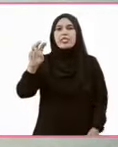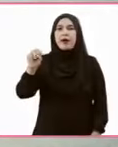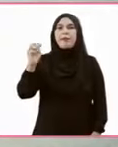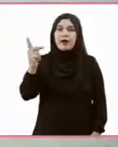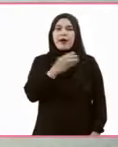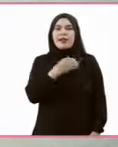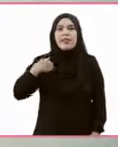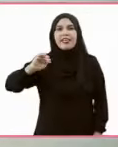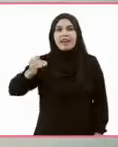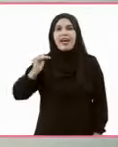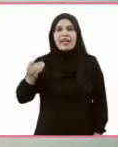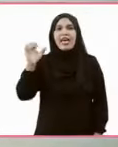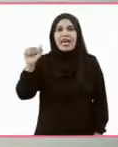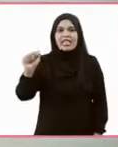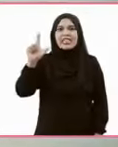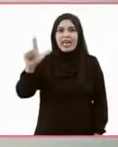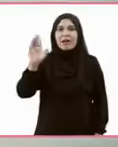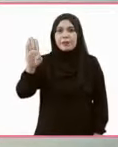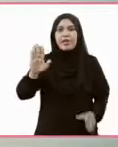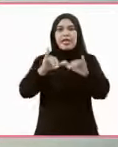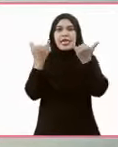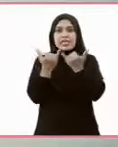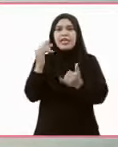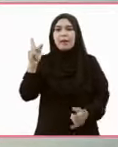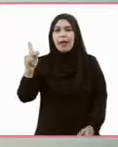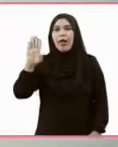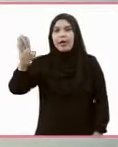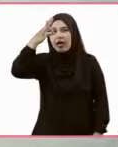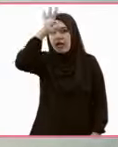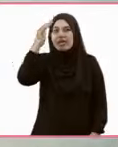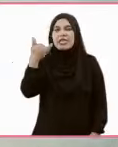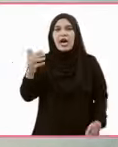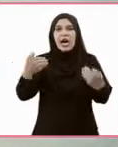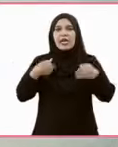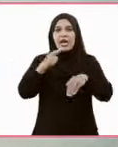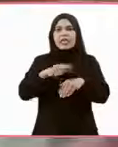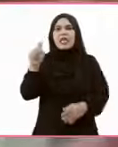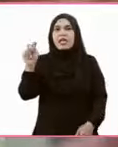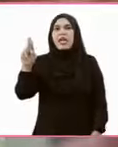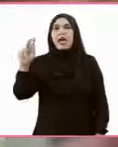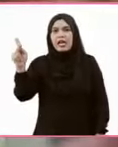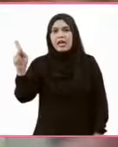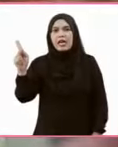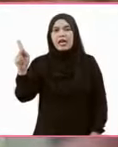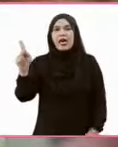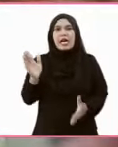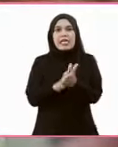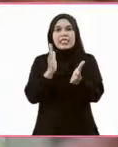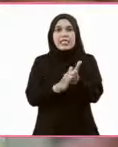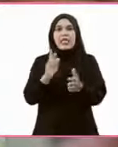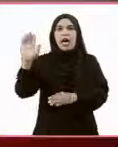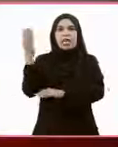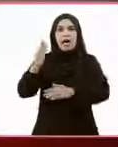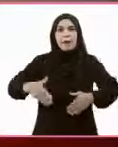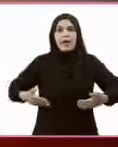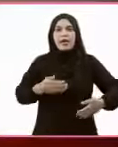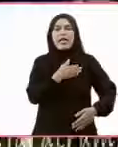SMA atau SMK Dan anak-anak SLB Yayasan Kemala Bayangkari Yang berada di Trenggalek,